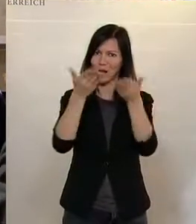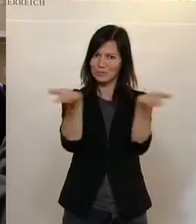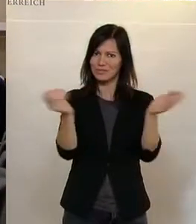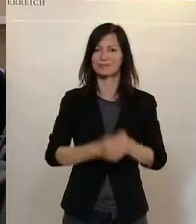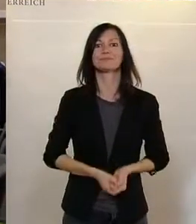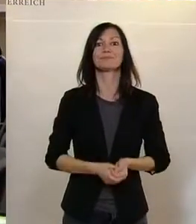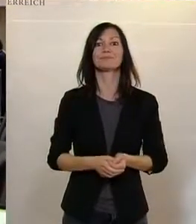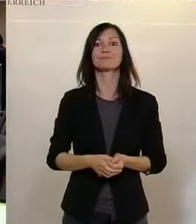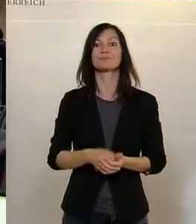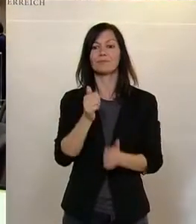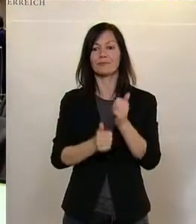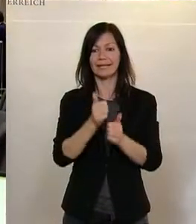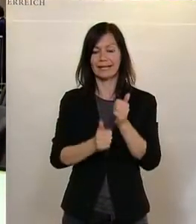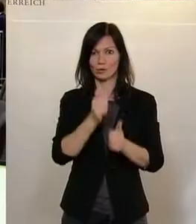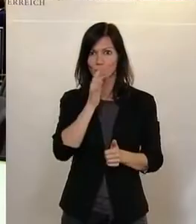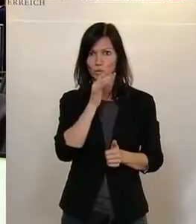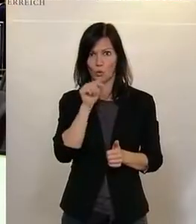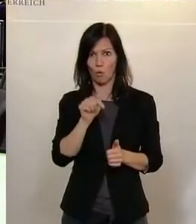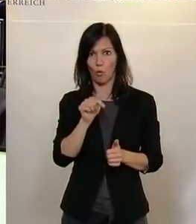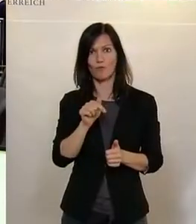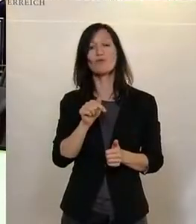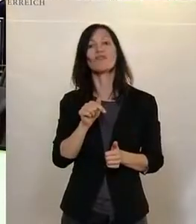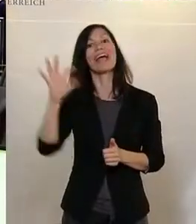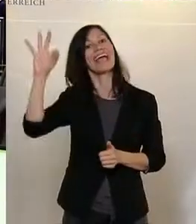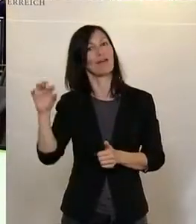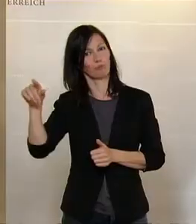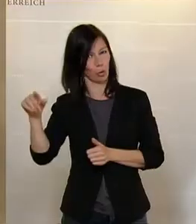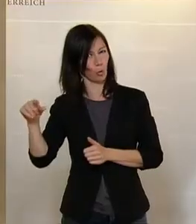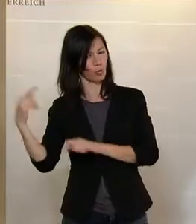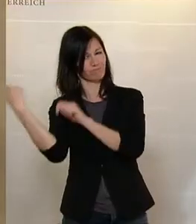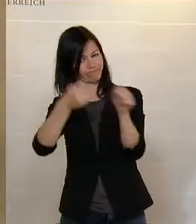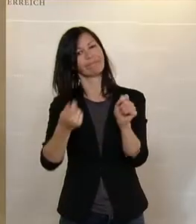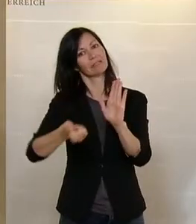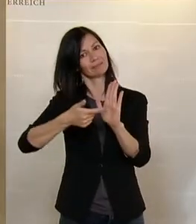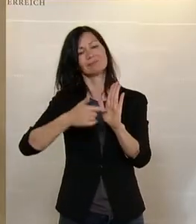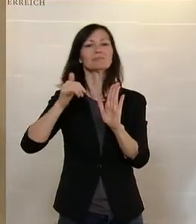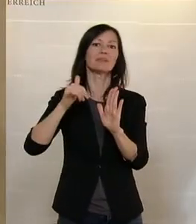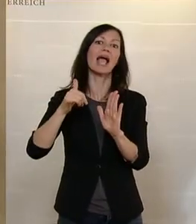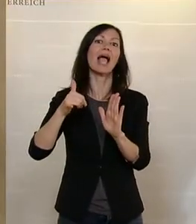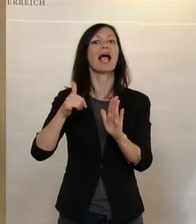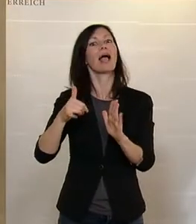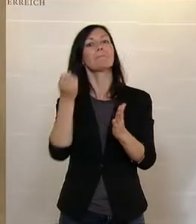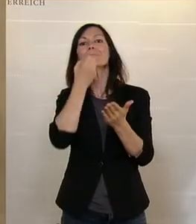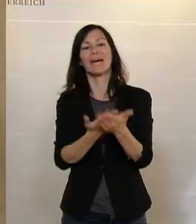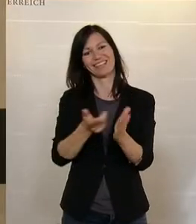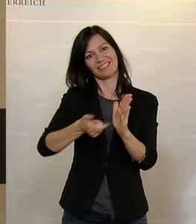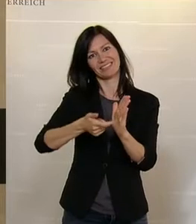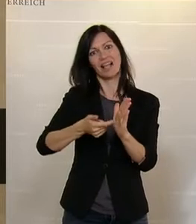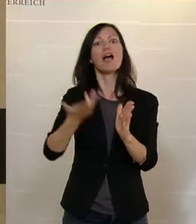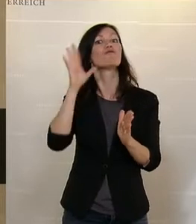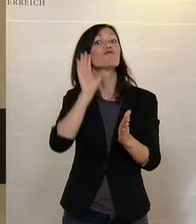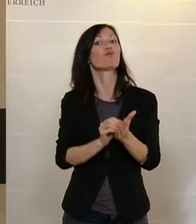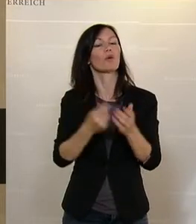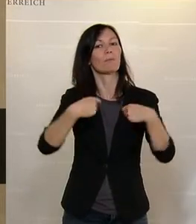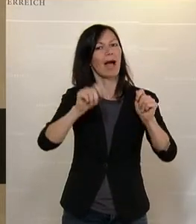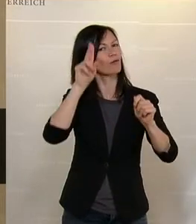seinem auf einer FPÖ-Initiative veranlassten Bericht Wohnbau in Wien, dass circa zwei